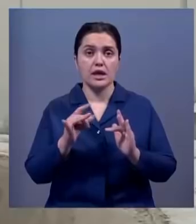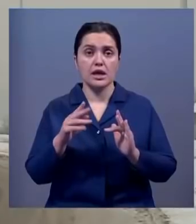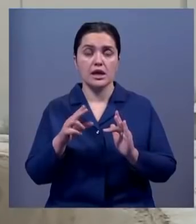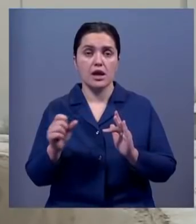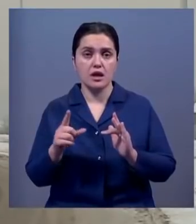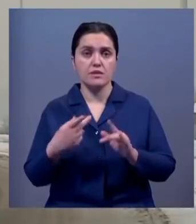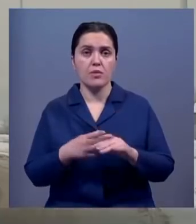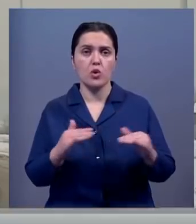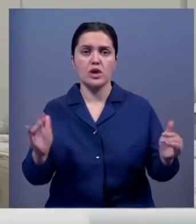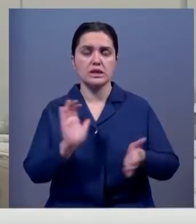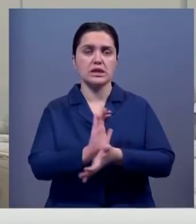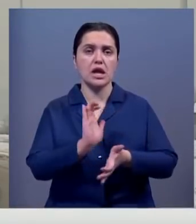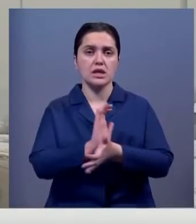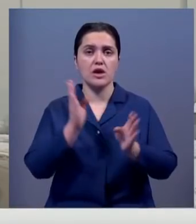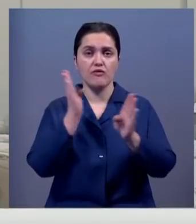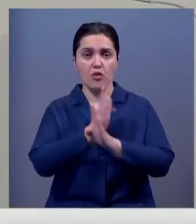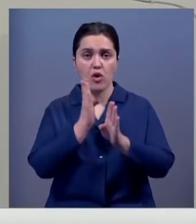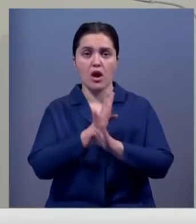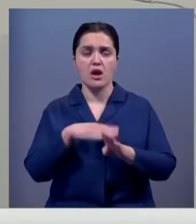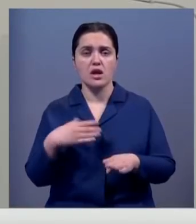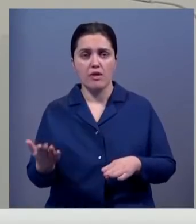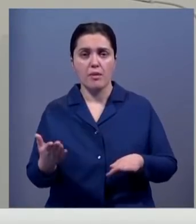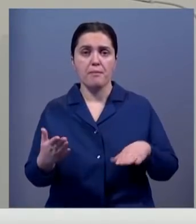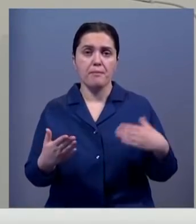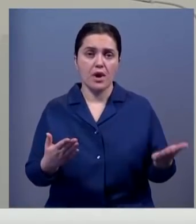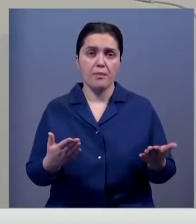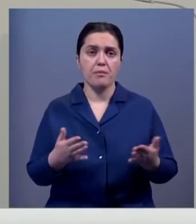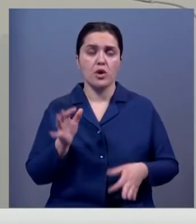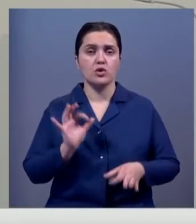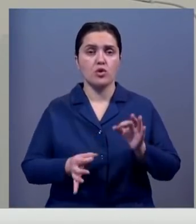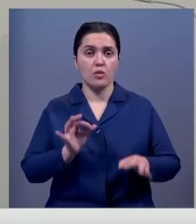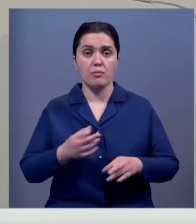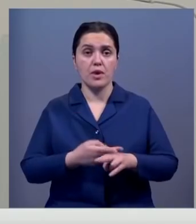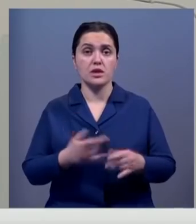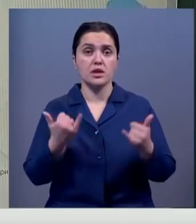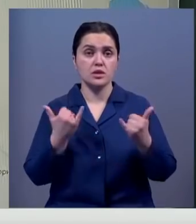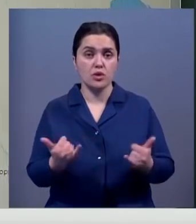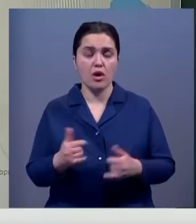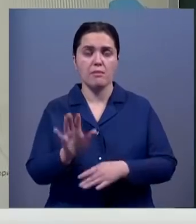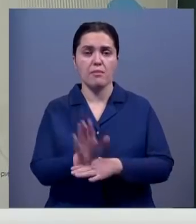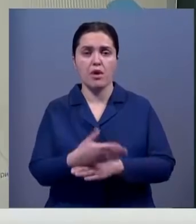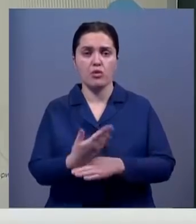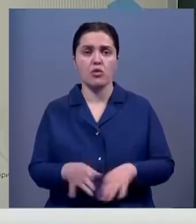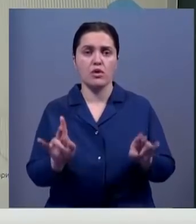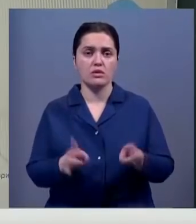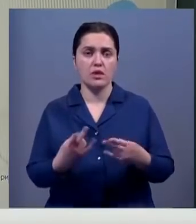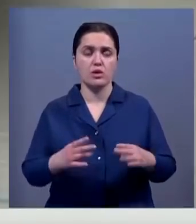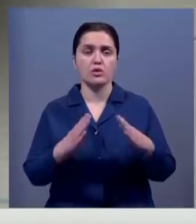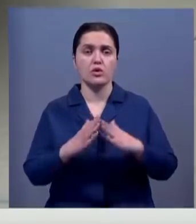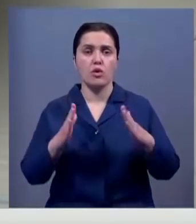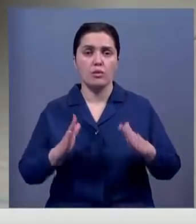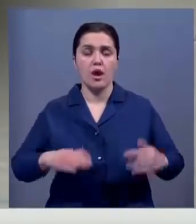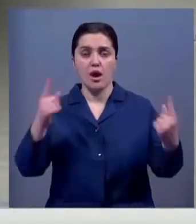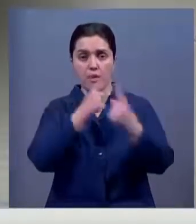загрязнения воздуха как на левом, так и на правом берегах Нур-Султана превышает норму. Поэтому сегодня не самое лучшее время для прогулок на